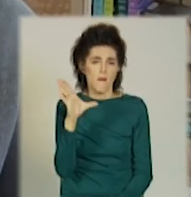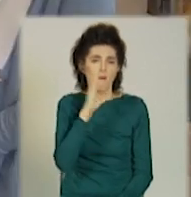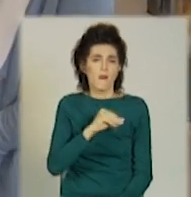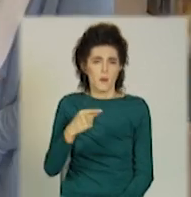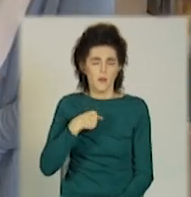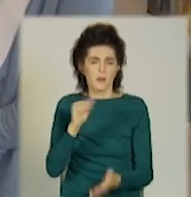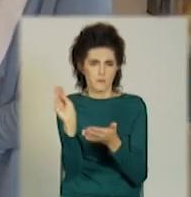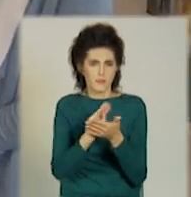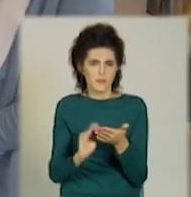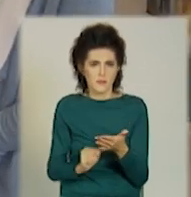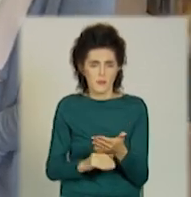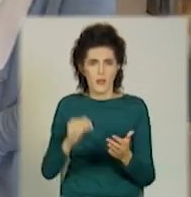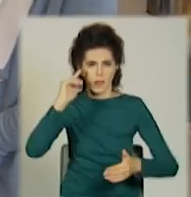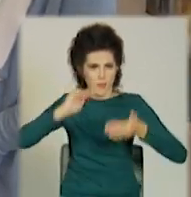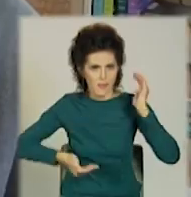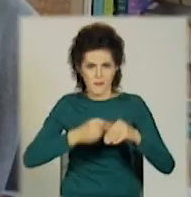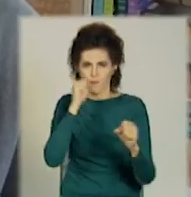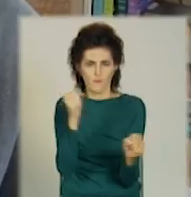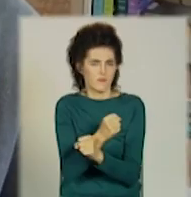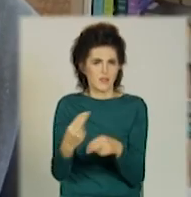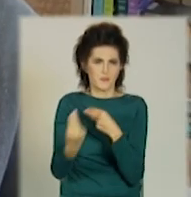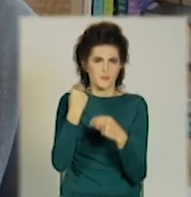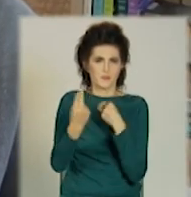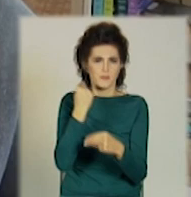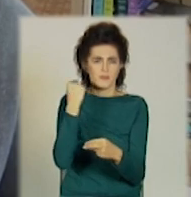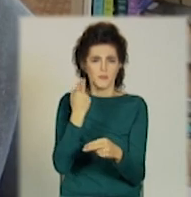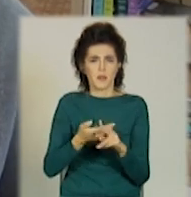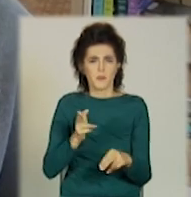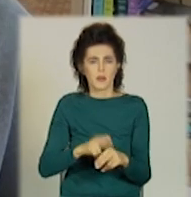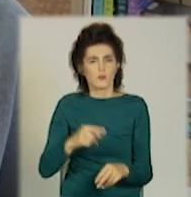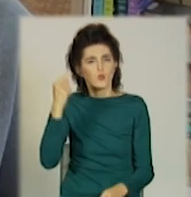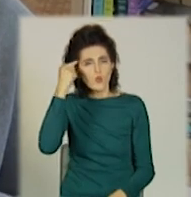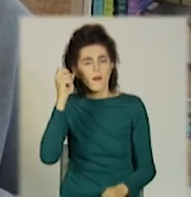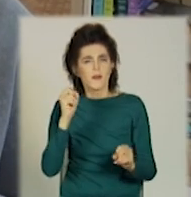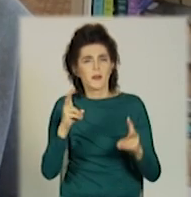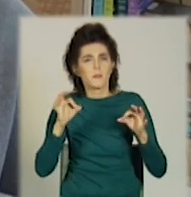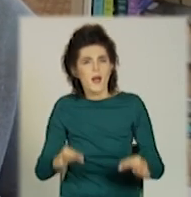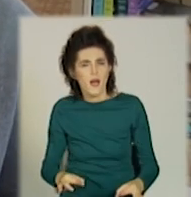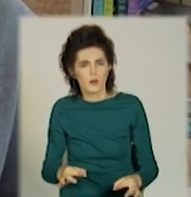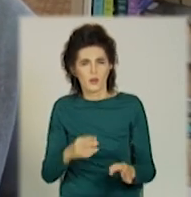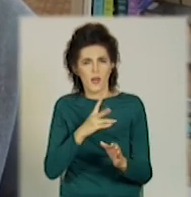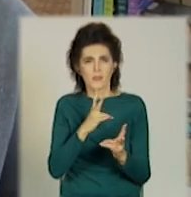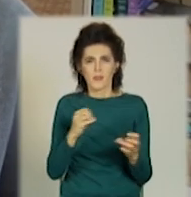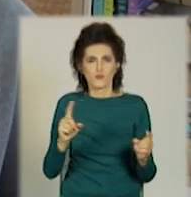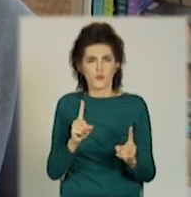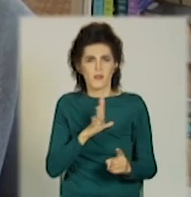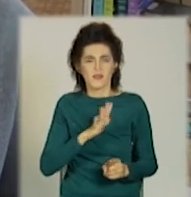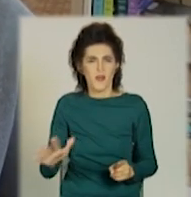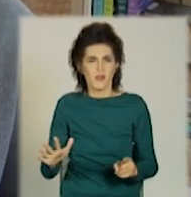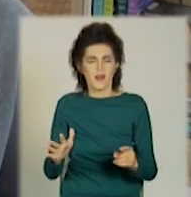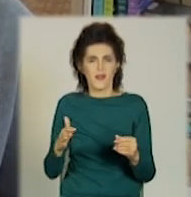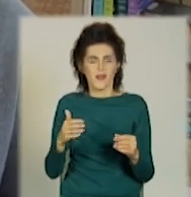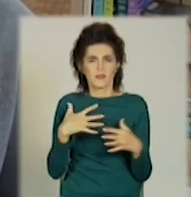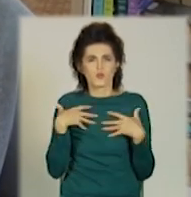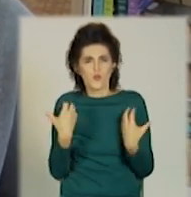допомагає, коли ти змінюєш розумову діяльність на фізичну. Тобто, якщо ти нікому не заважаєш